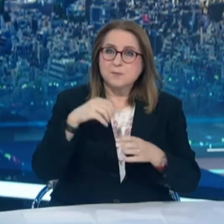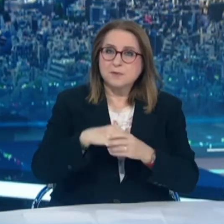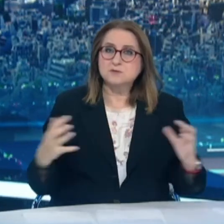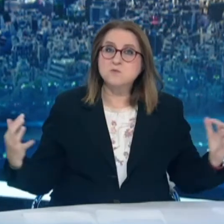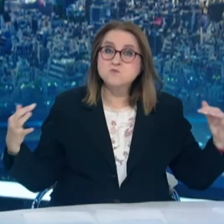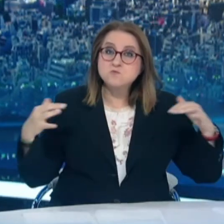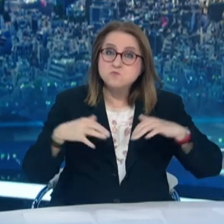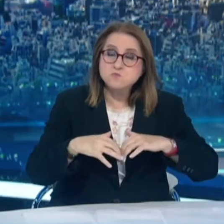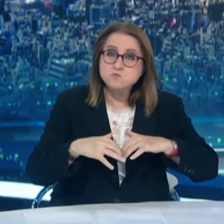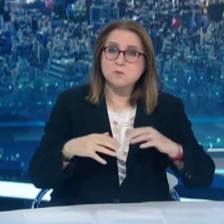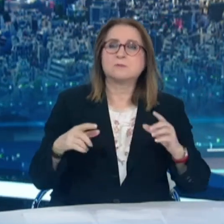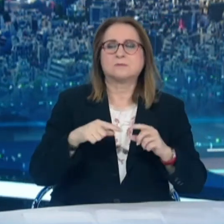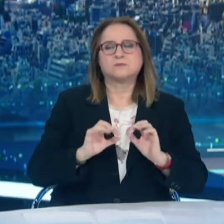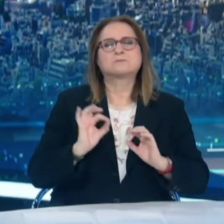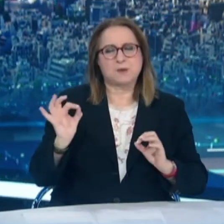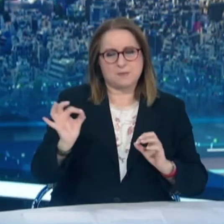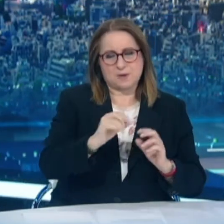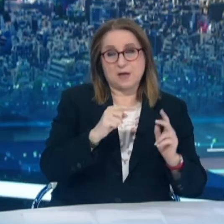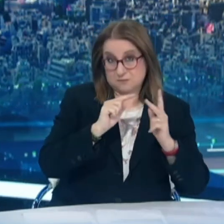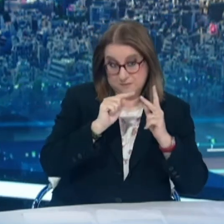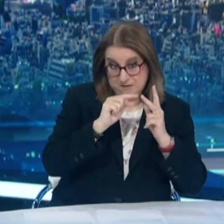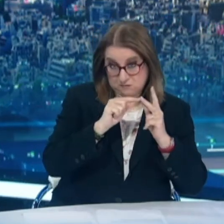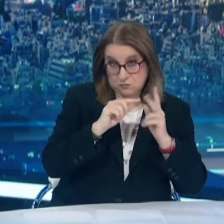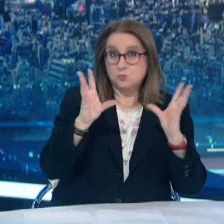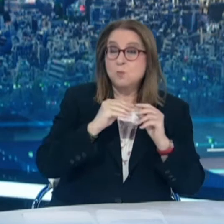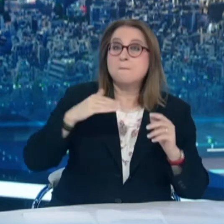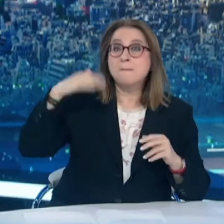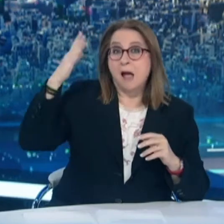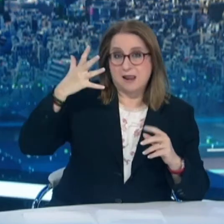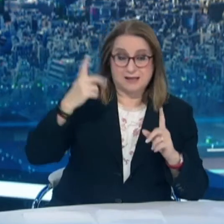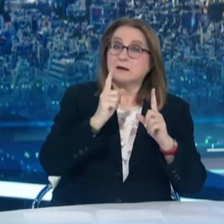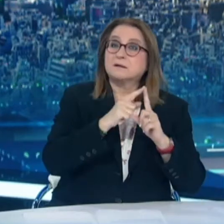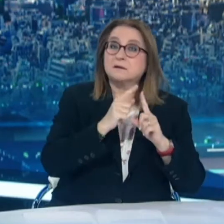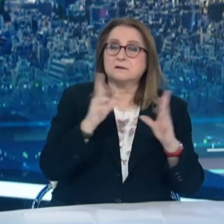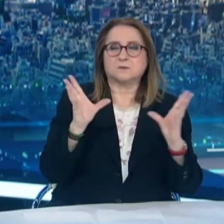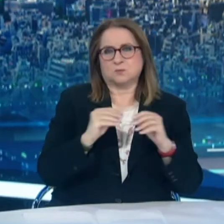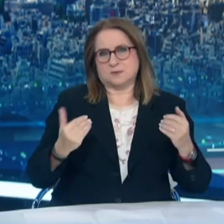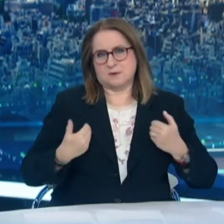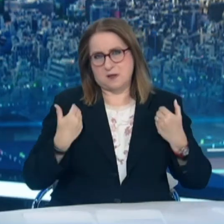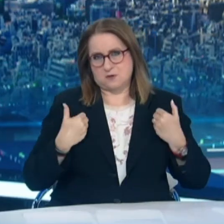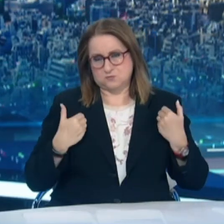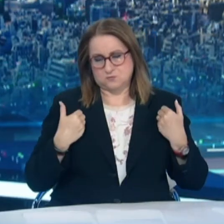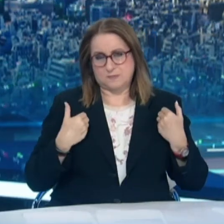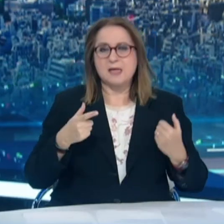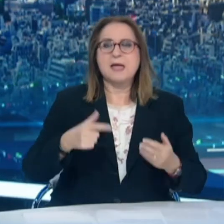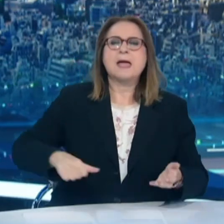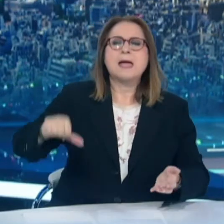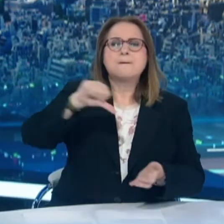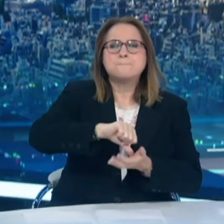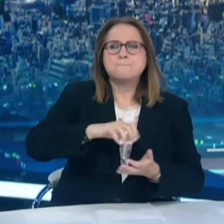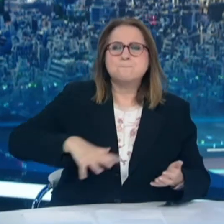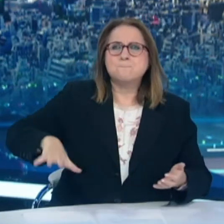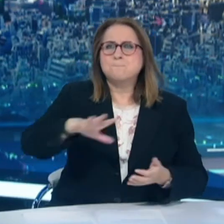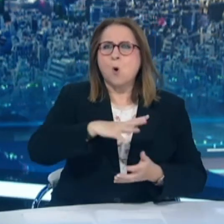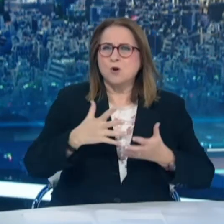Αυτό που μονότονα αναφέρεται και θα ήθελα να τονίσω σήμερα, είναι ότι στις μεγαλοπόλεις, σημαντικός αριθμός νέων κορισμάτων,